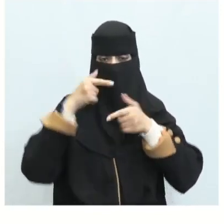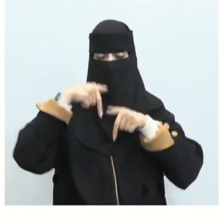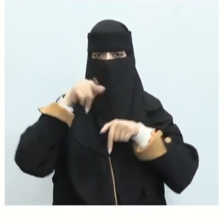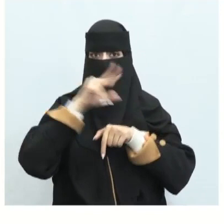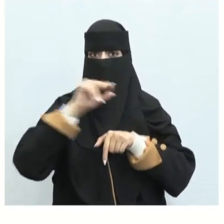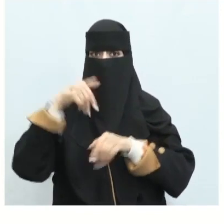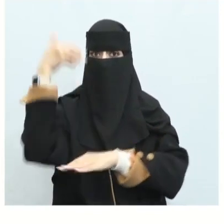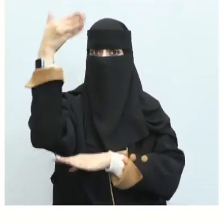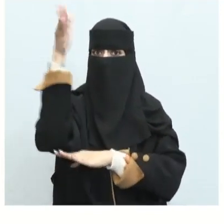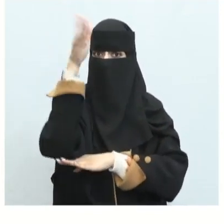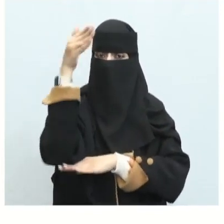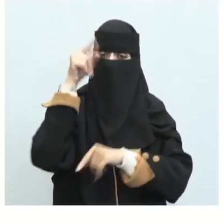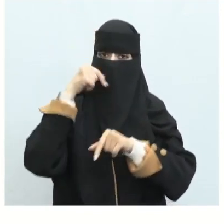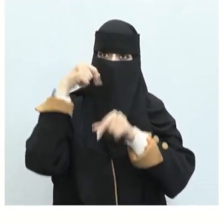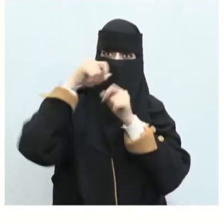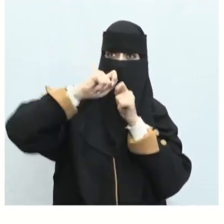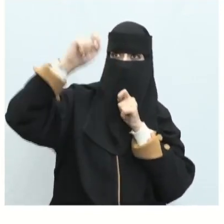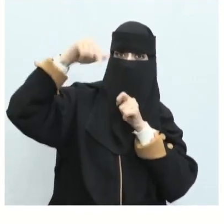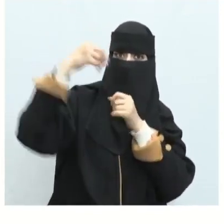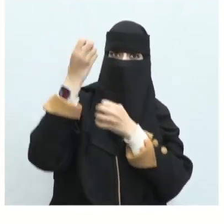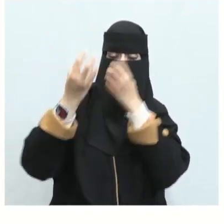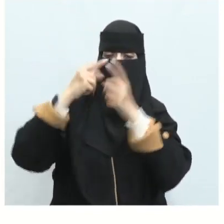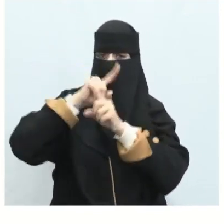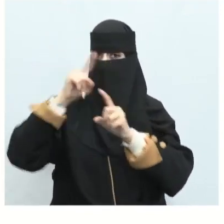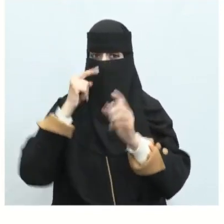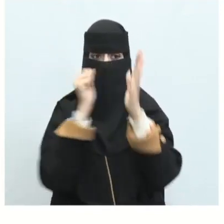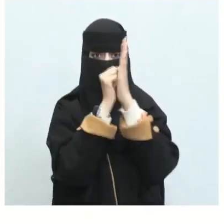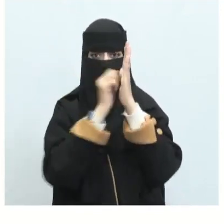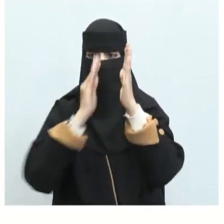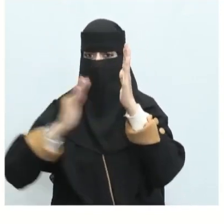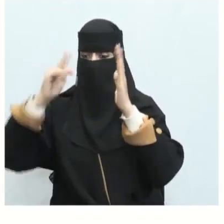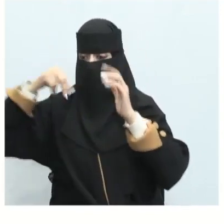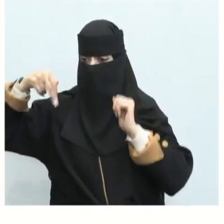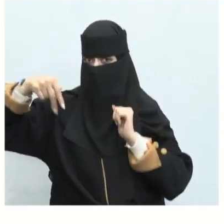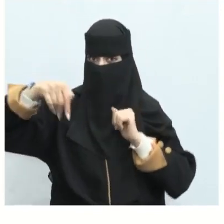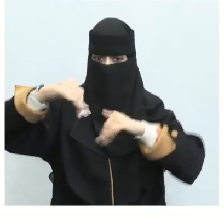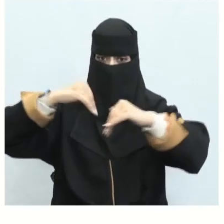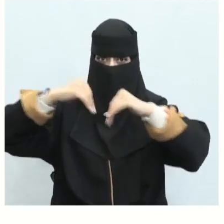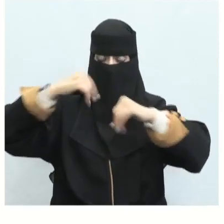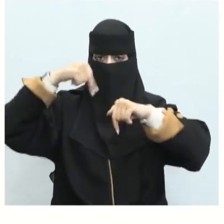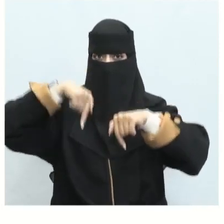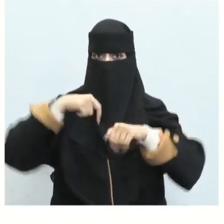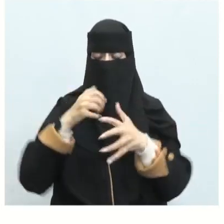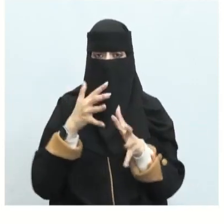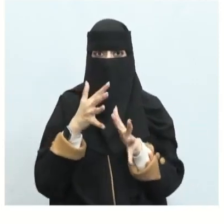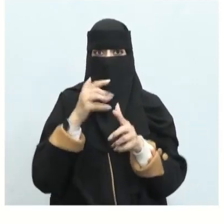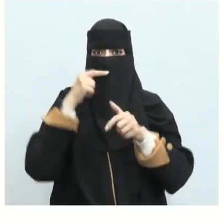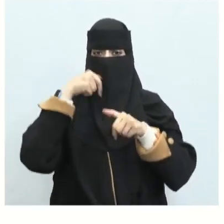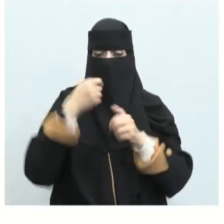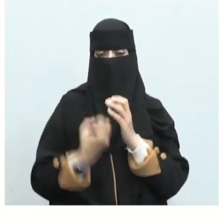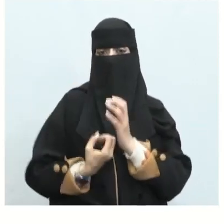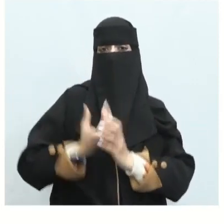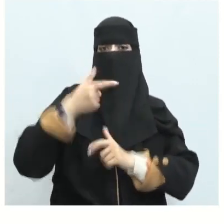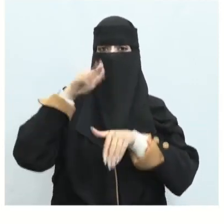رأسه نار لم تره جارة يمشي بساحتها لريبة حين